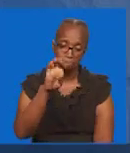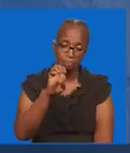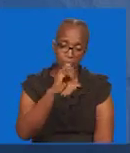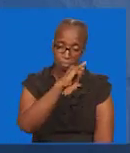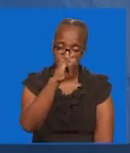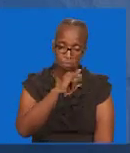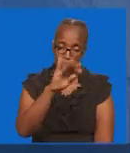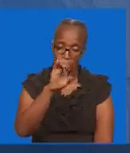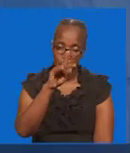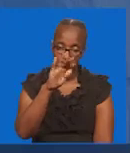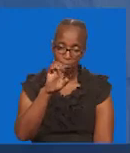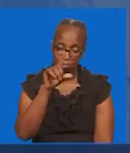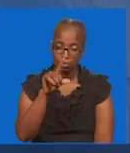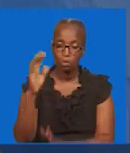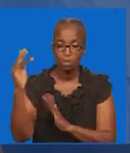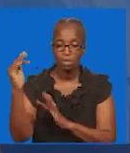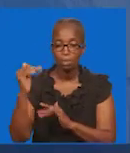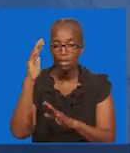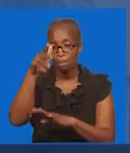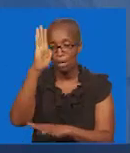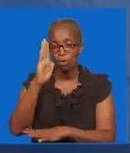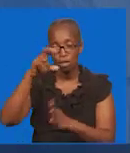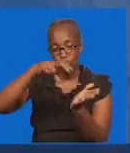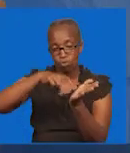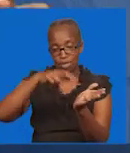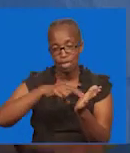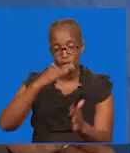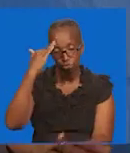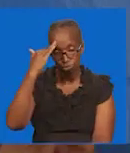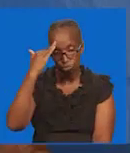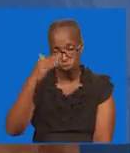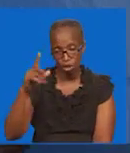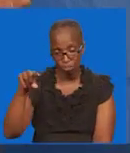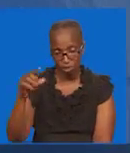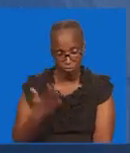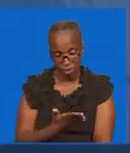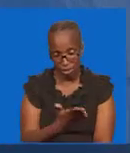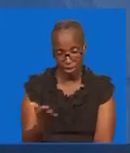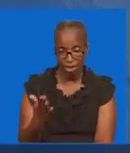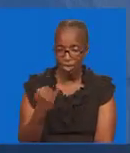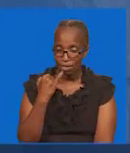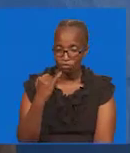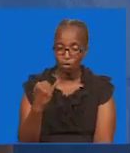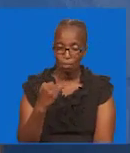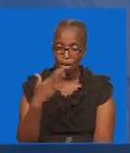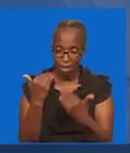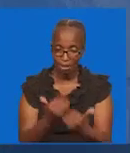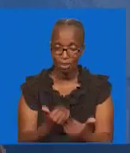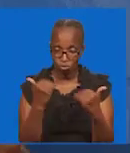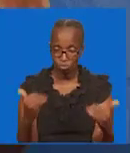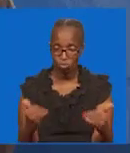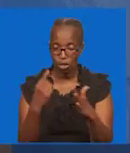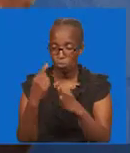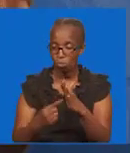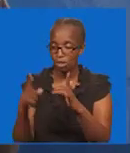Ezekiel alitajika Na mungu ili yakaweze kusimama Ajua ya kwamba akopale Awambia wana wa